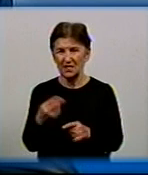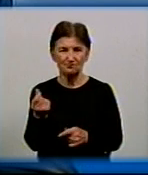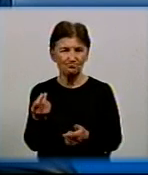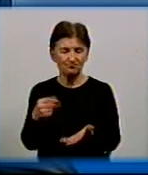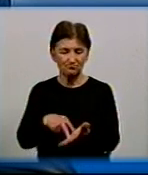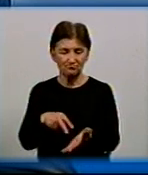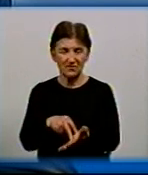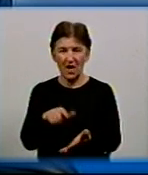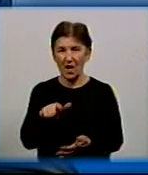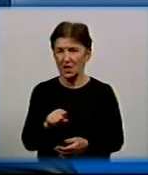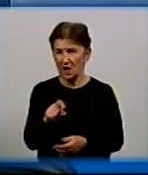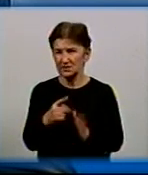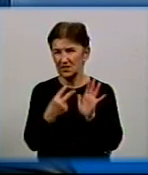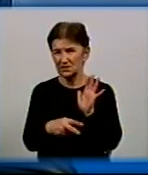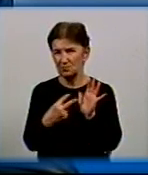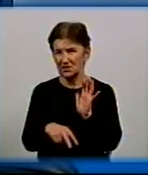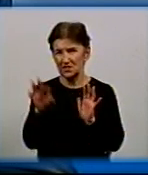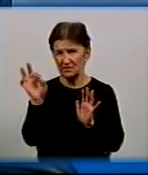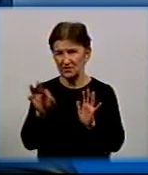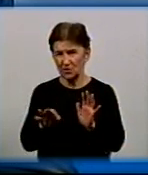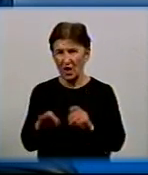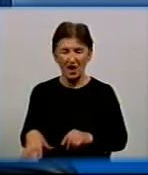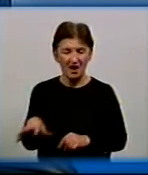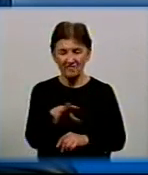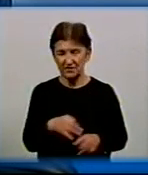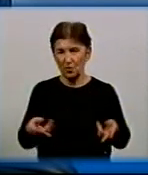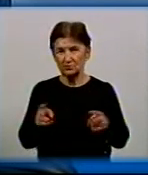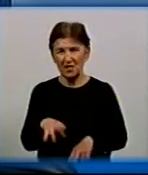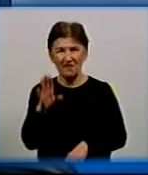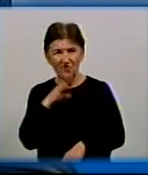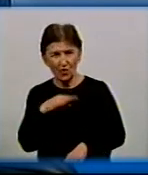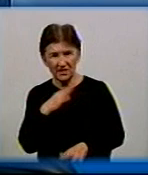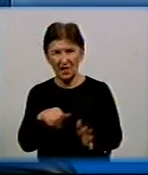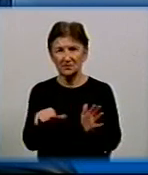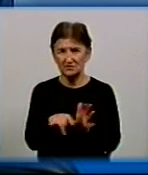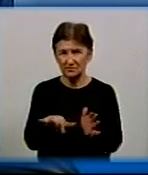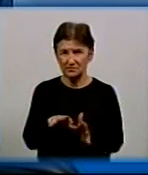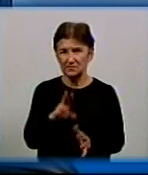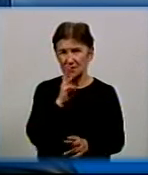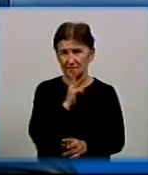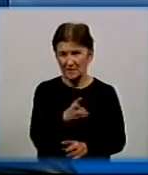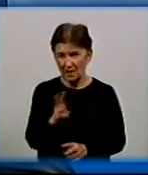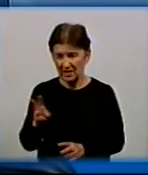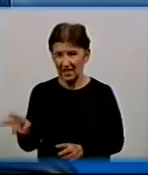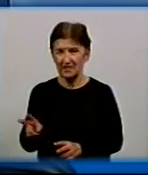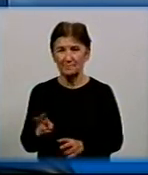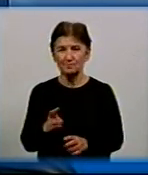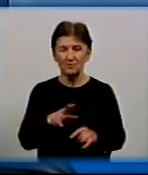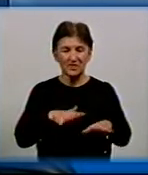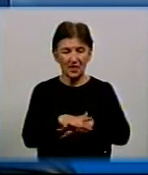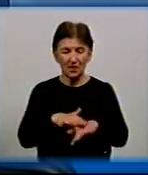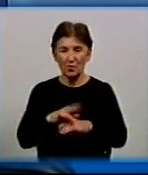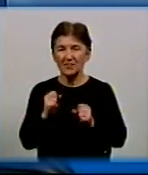це біля 70% – це ціна газу. Все інше – це вода, електрична енергія, оплата праці, розрахунки на